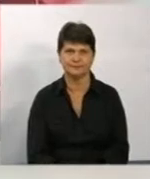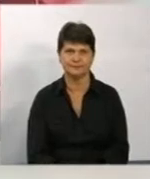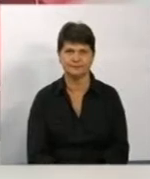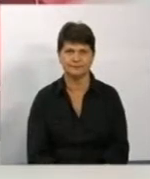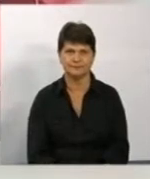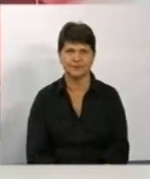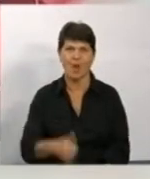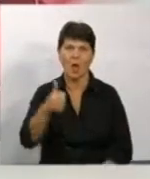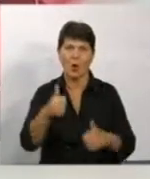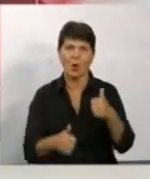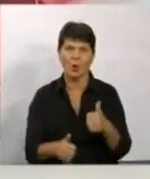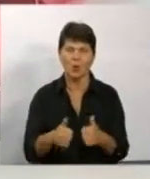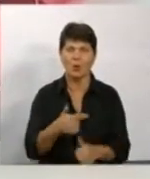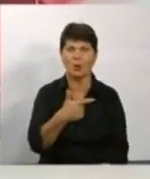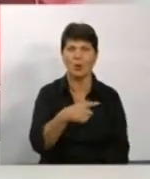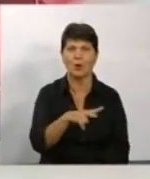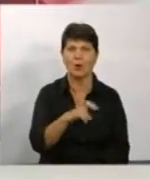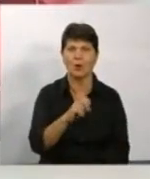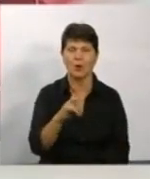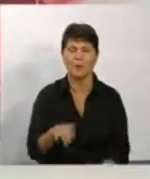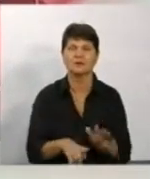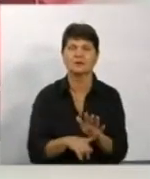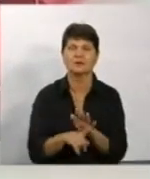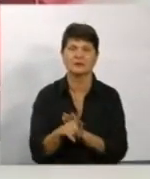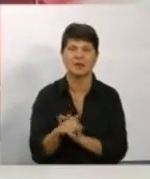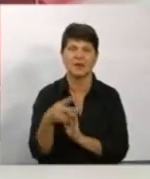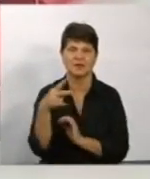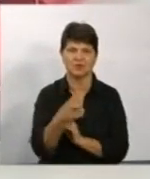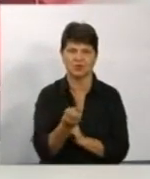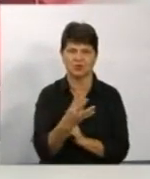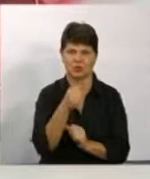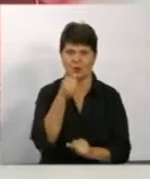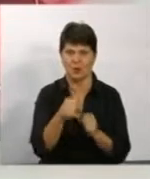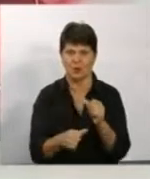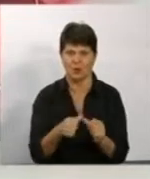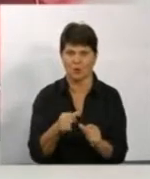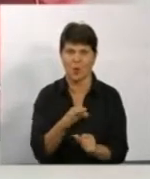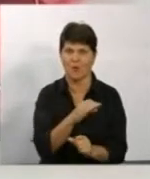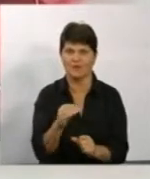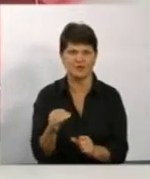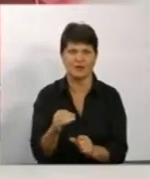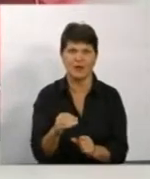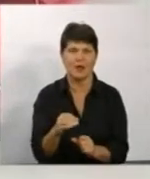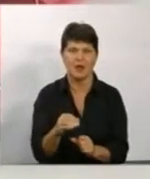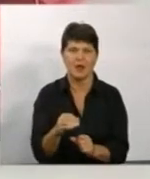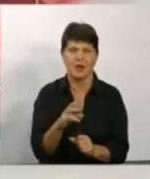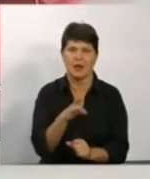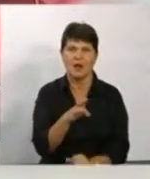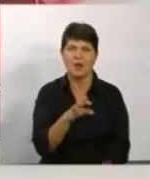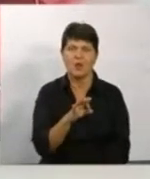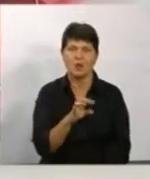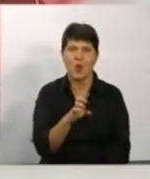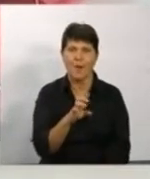Конкурс Global Teacher Press Ukraine започатковано 2014 року. Його неофіційна назва – Нобелівська премія для вчителів.